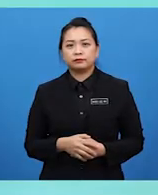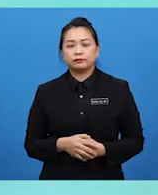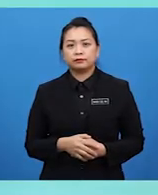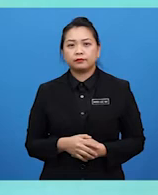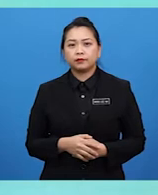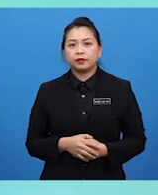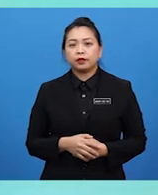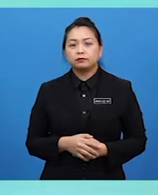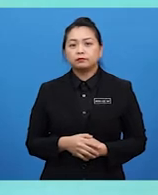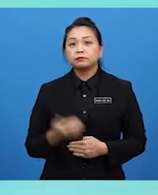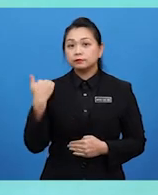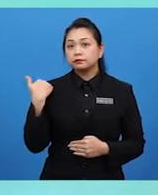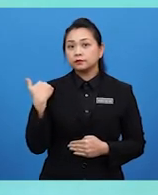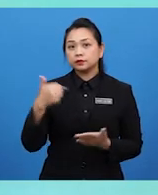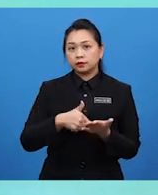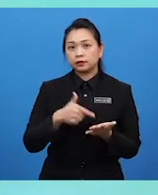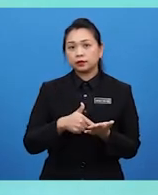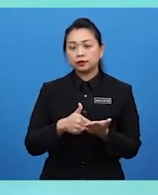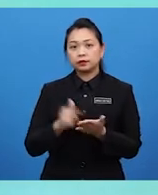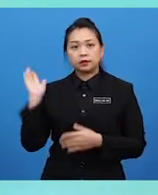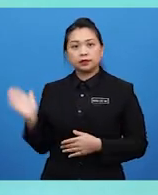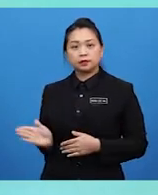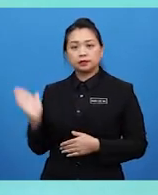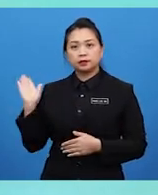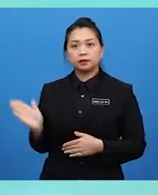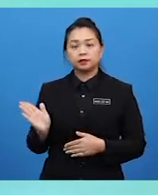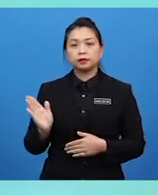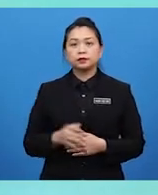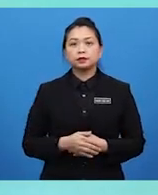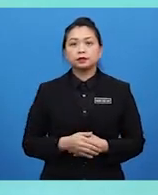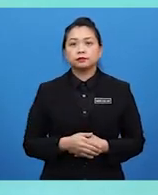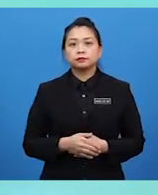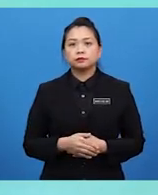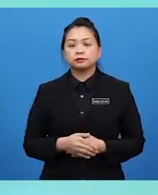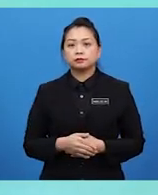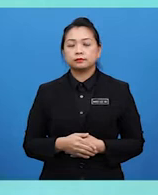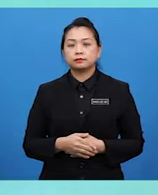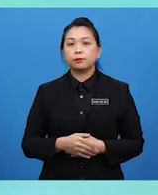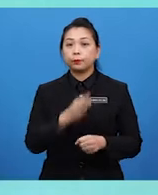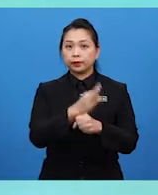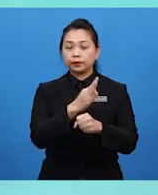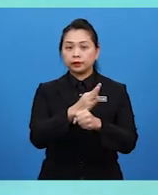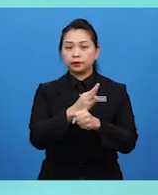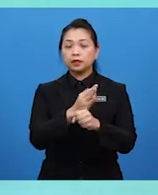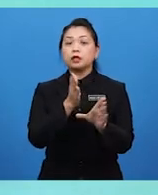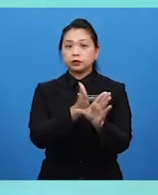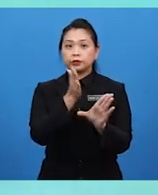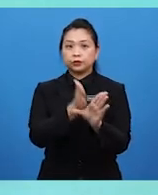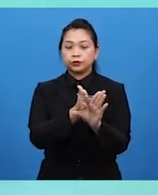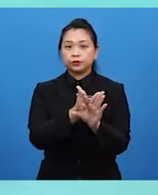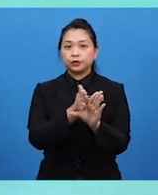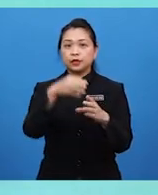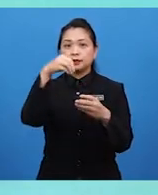Dons. Begitu juga. Eflen AD 2002 pernah mengatakan peranan psikologi dalam ulasan karya